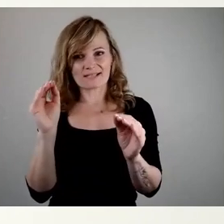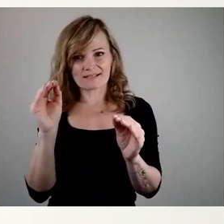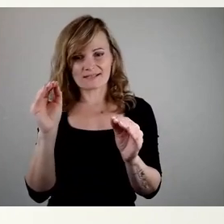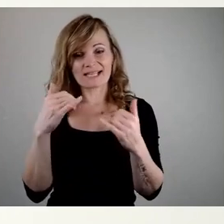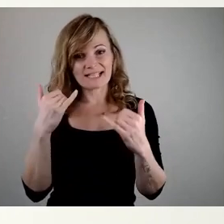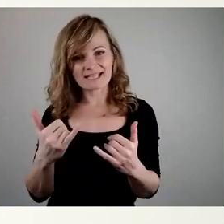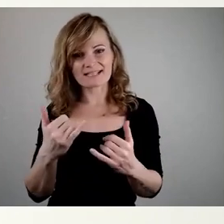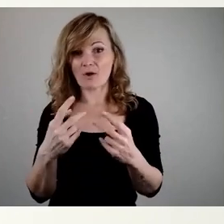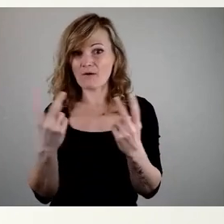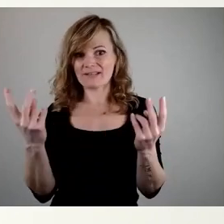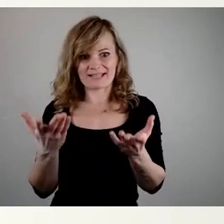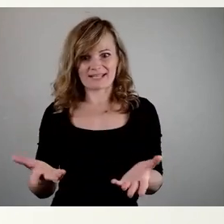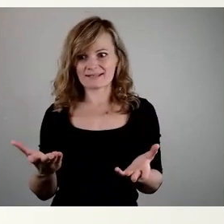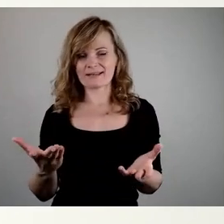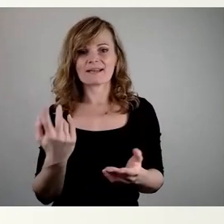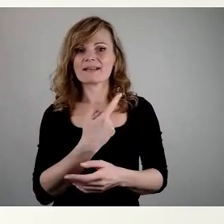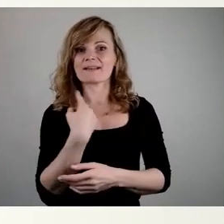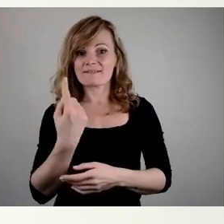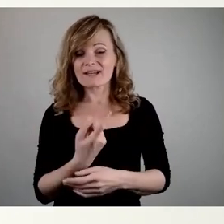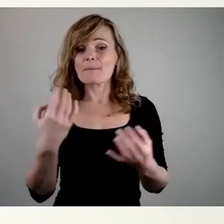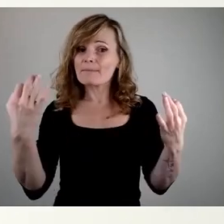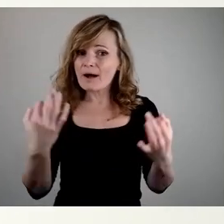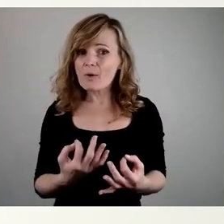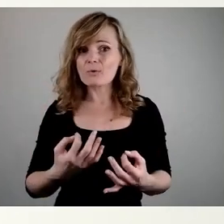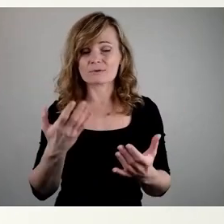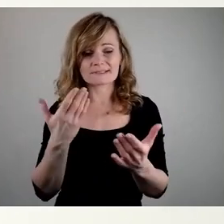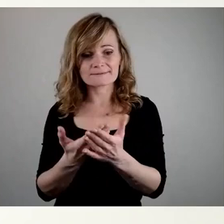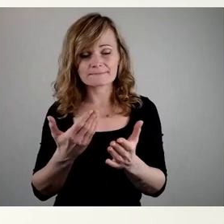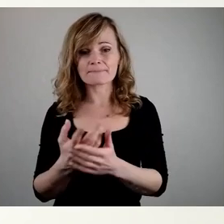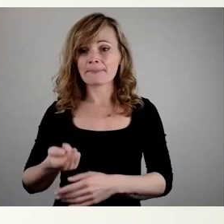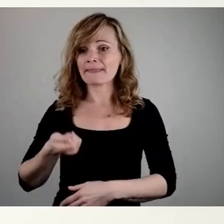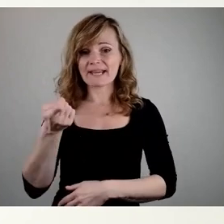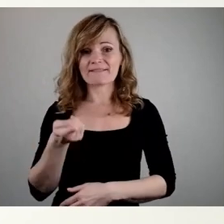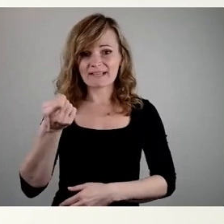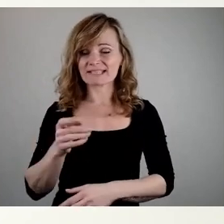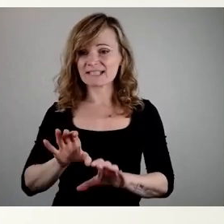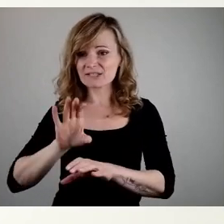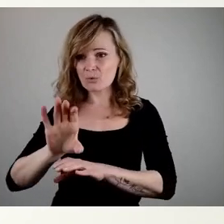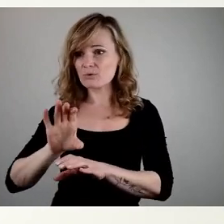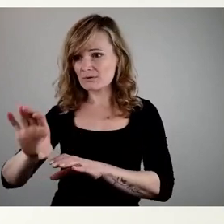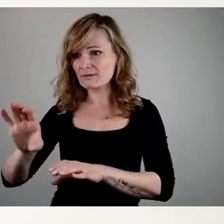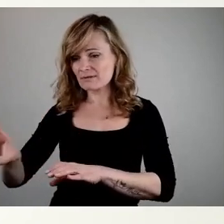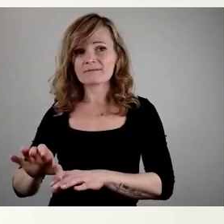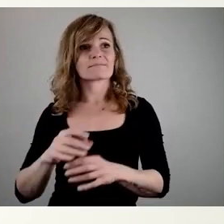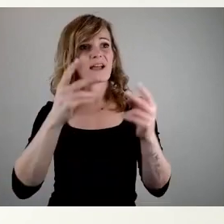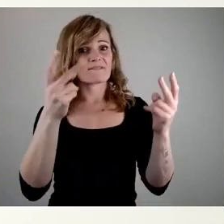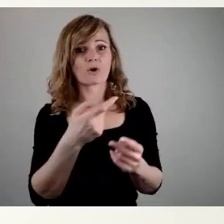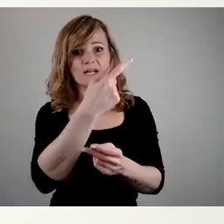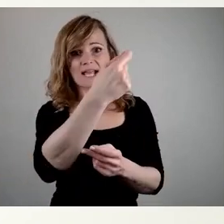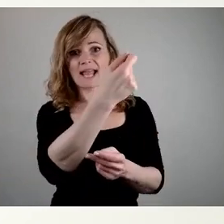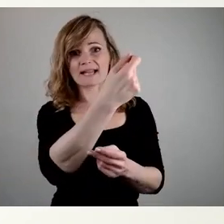ist, wir sind darauf angewiesen, bei diesen Investitionen auf Fördergelder des Freistaates.